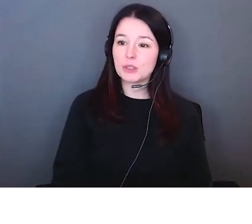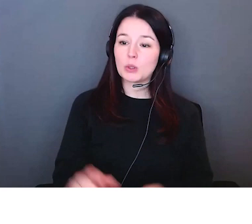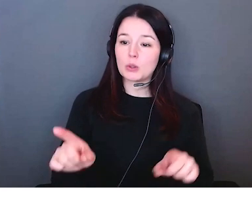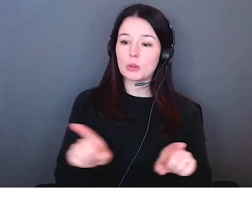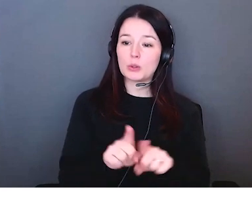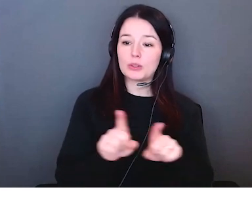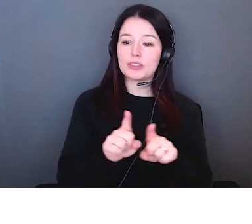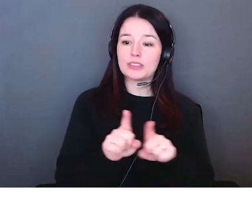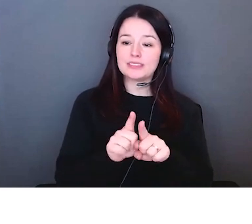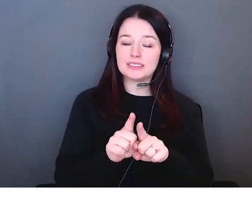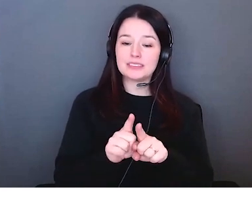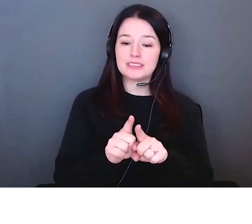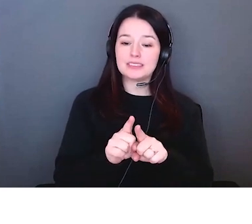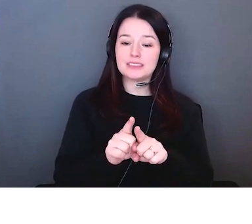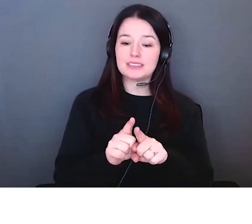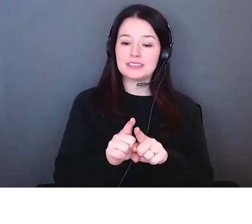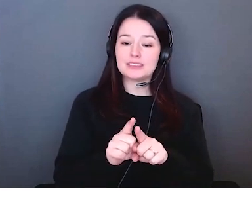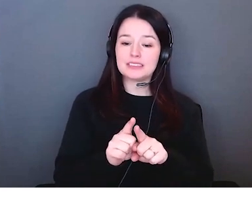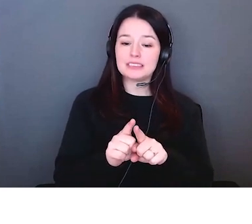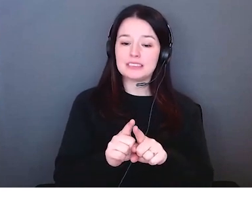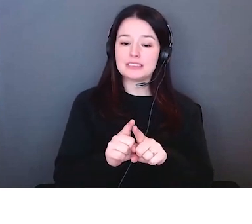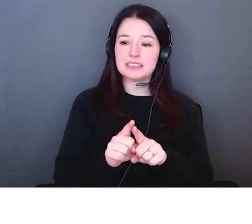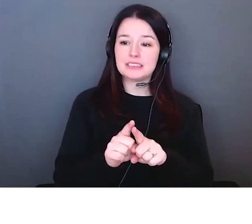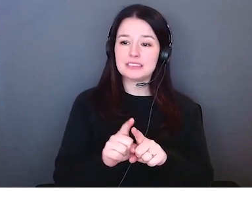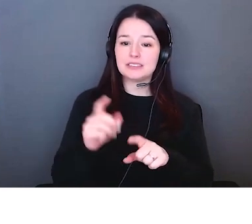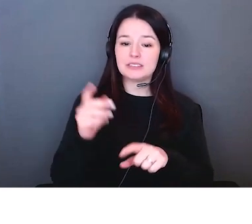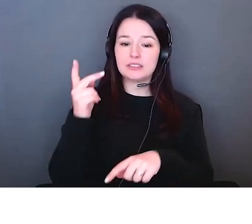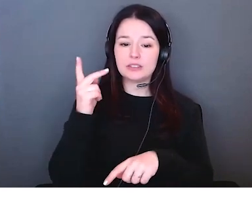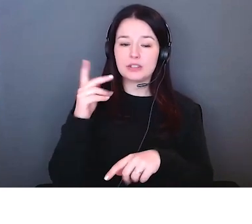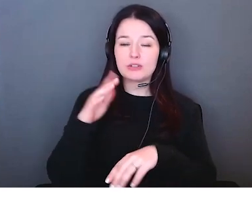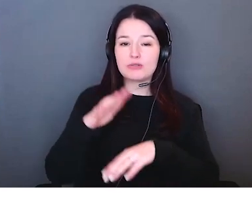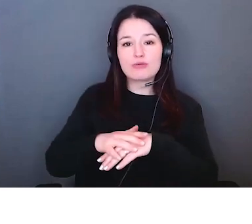a été proposé comme pensée complète